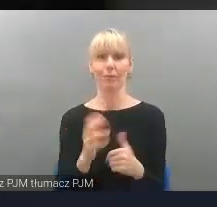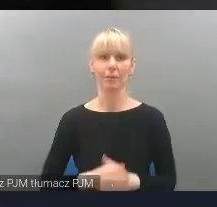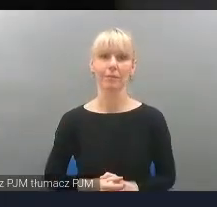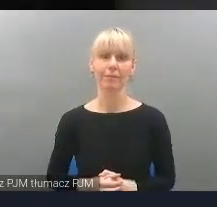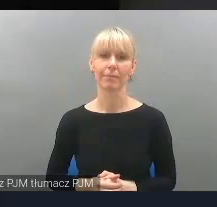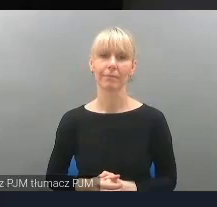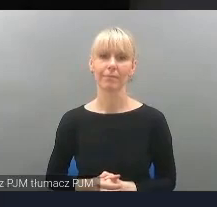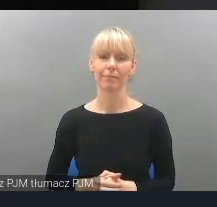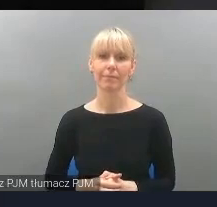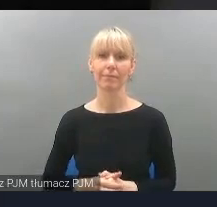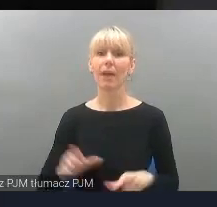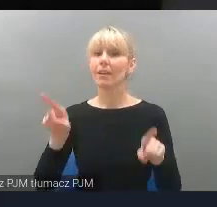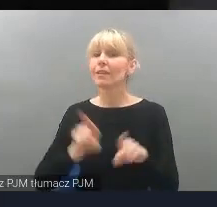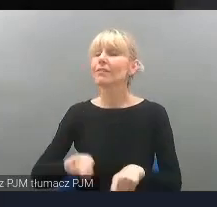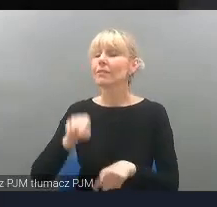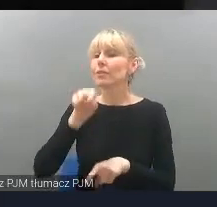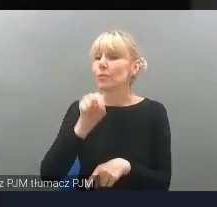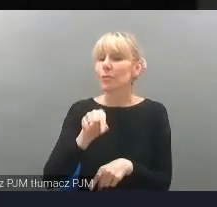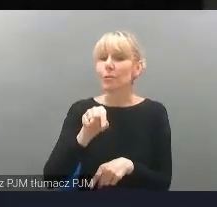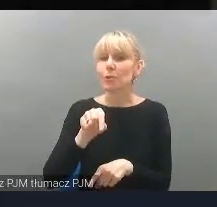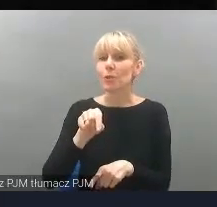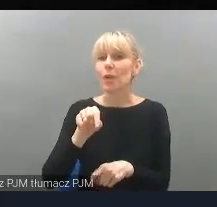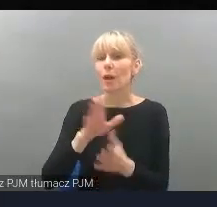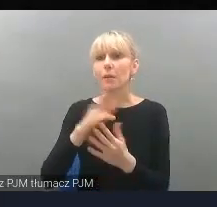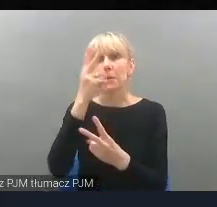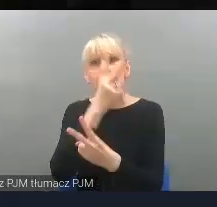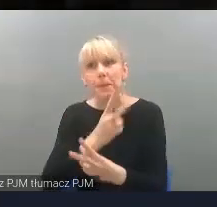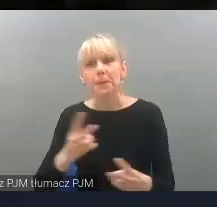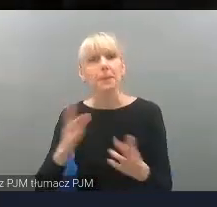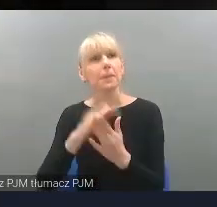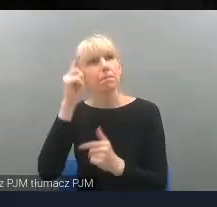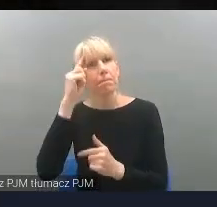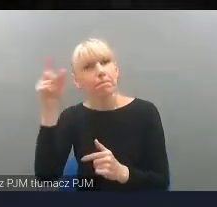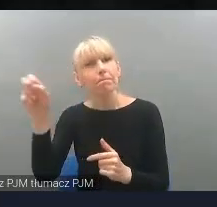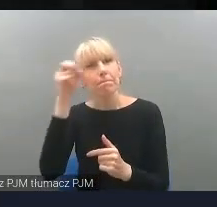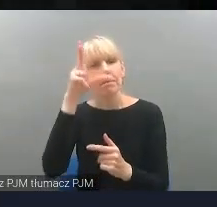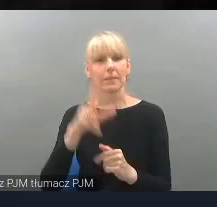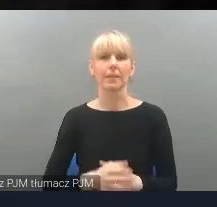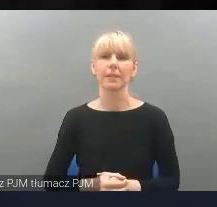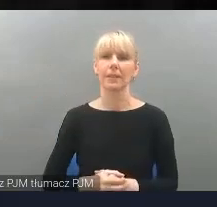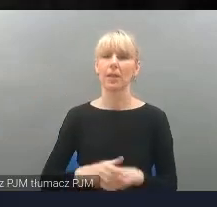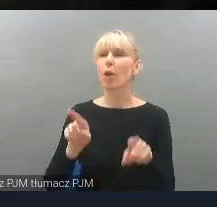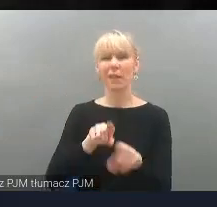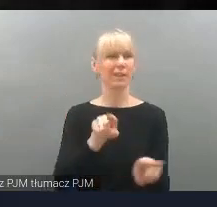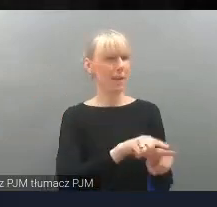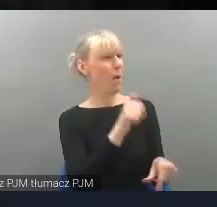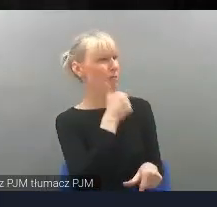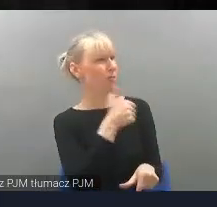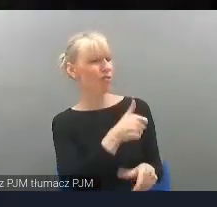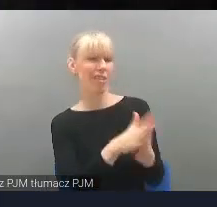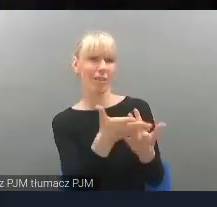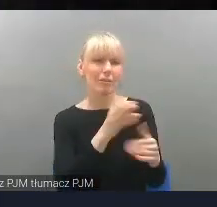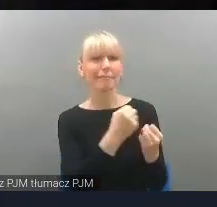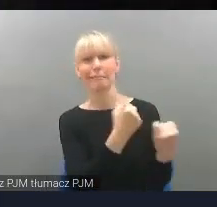jest naprawdę dla nich inspirująca, ciekawa. Jest to też, wiadomo, odejście od tej codziennej rutyny, gdzie